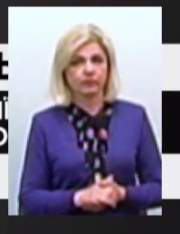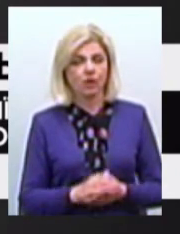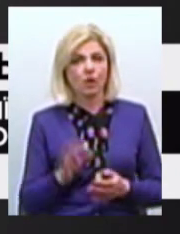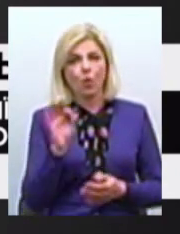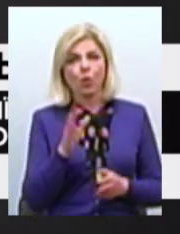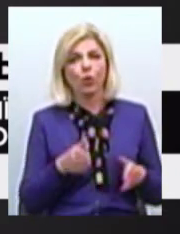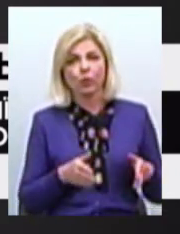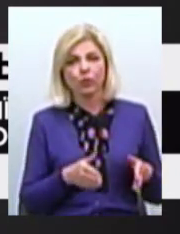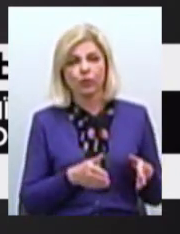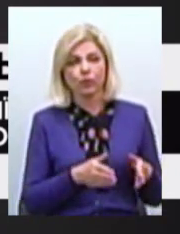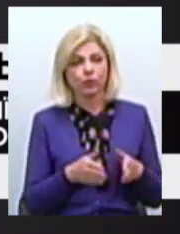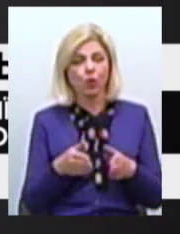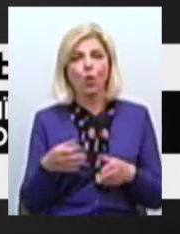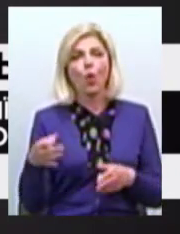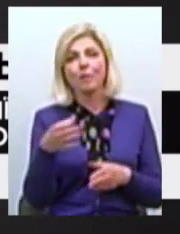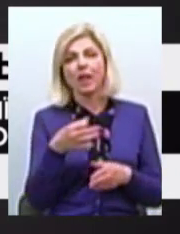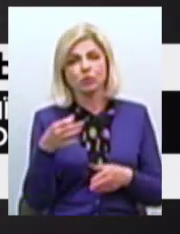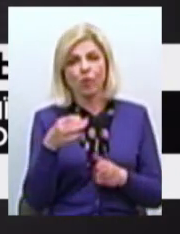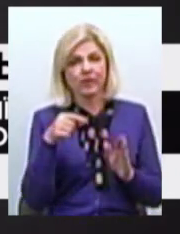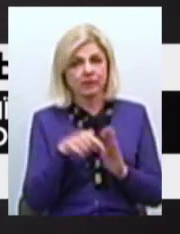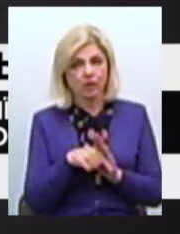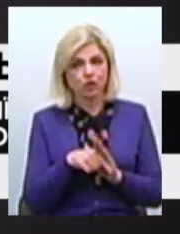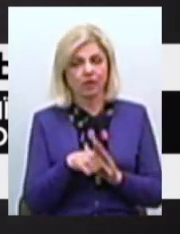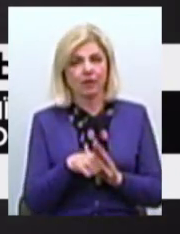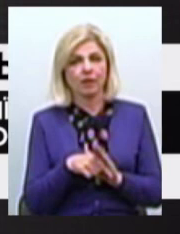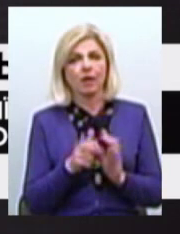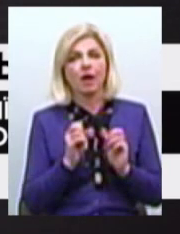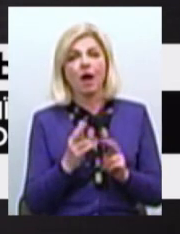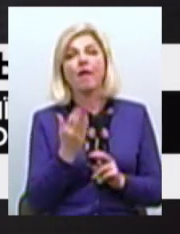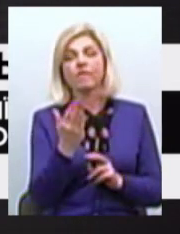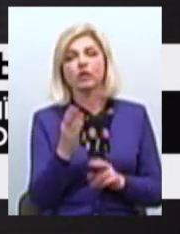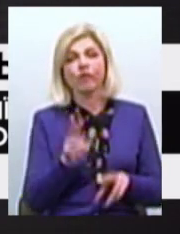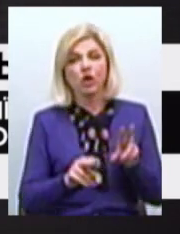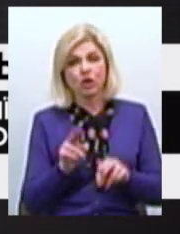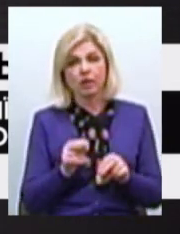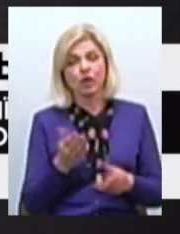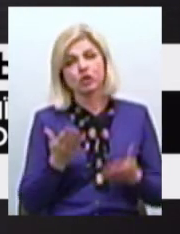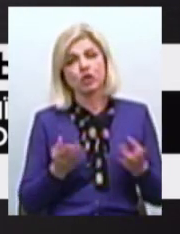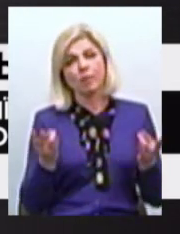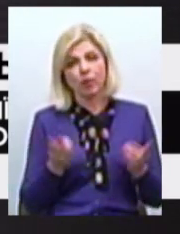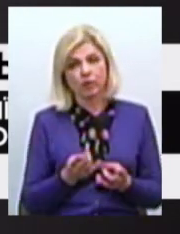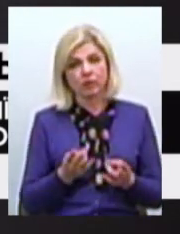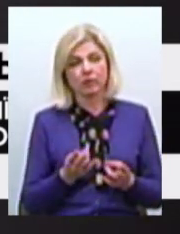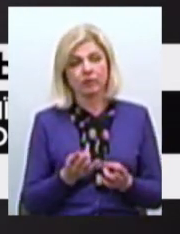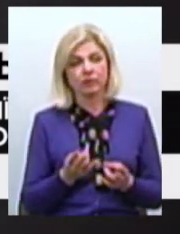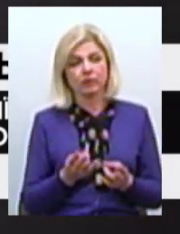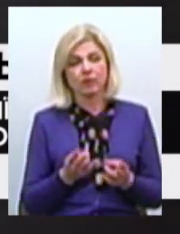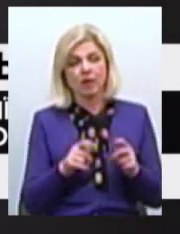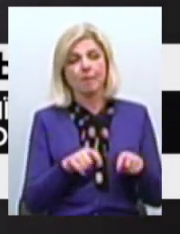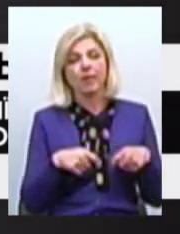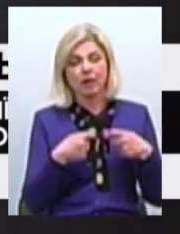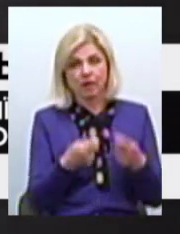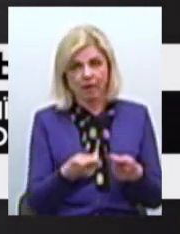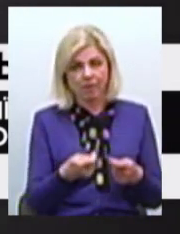Обласного значення Як ви вважаєте Чи потрібно ці дороги Передавати